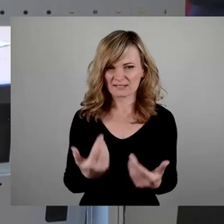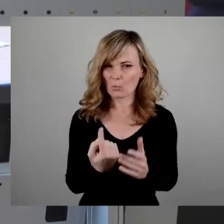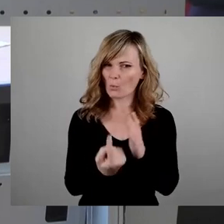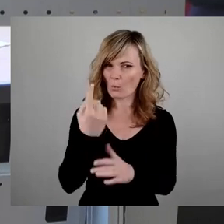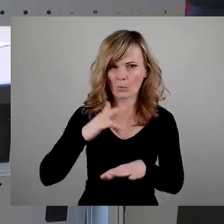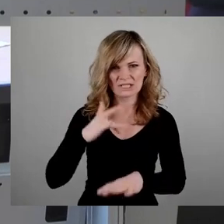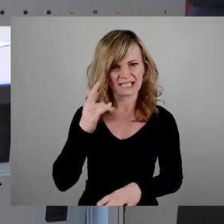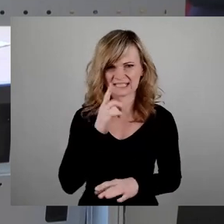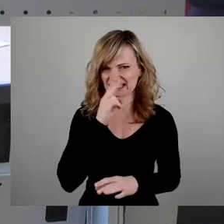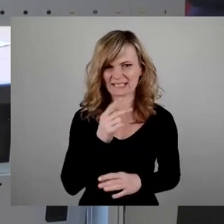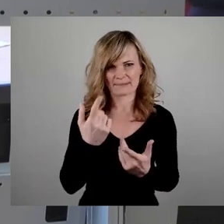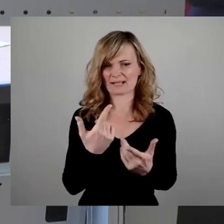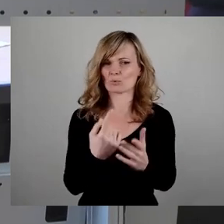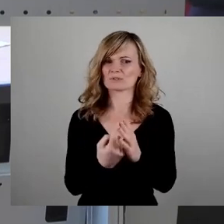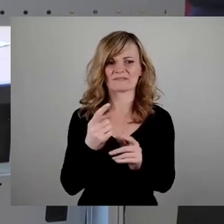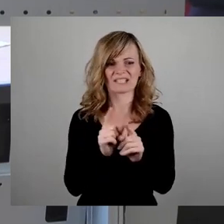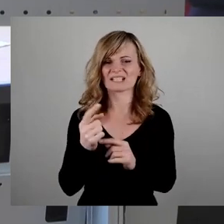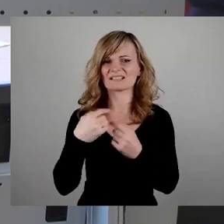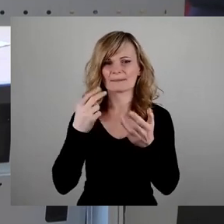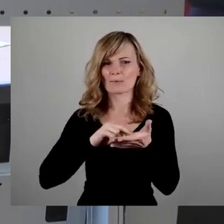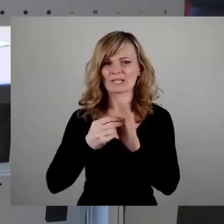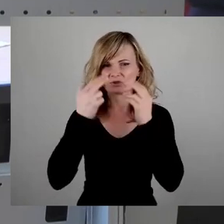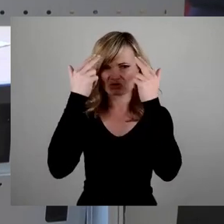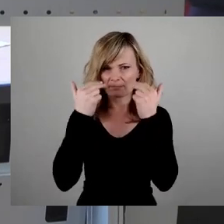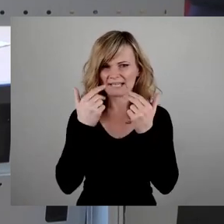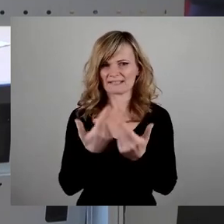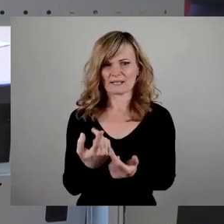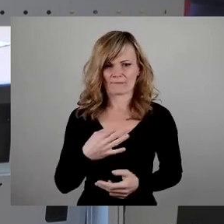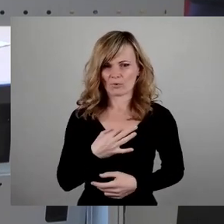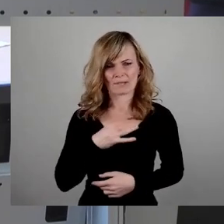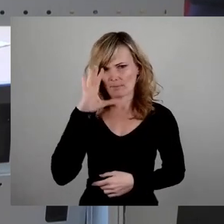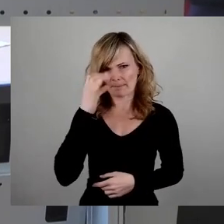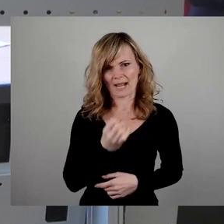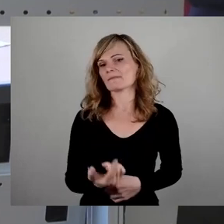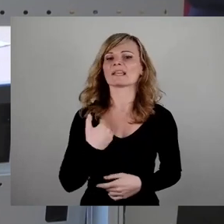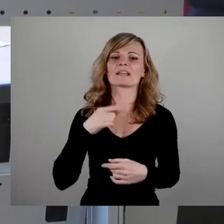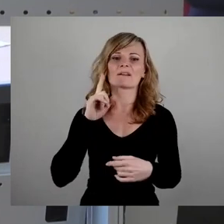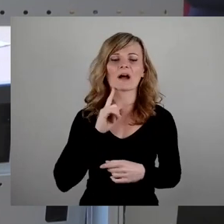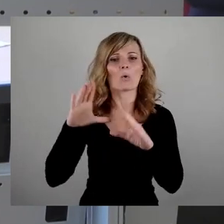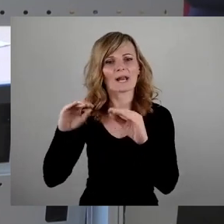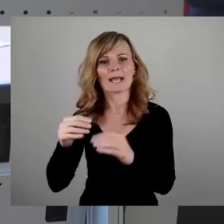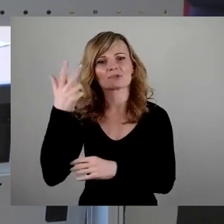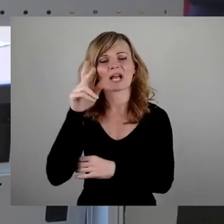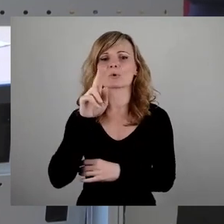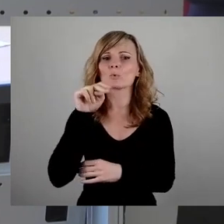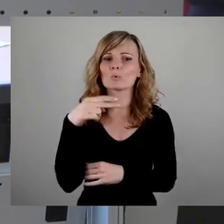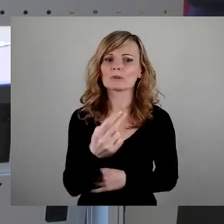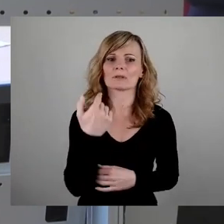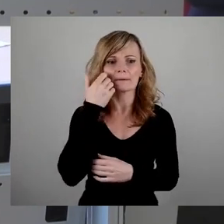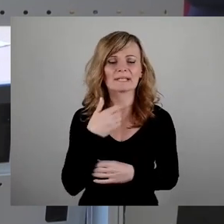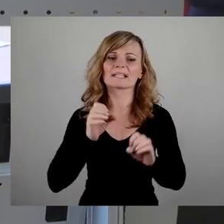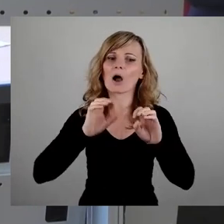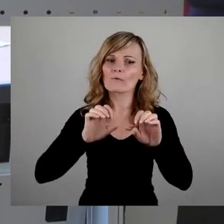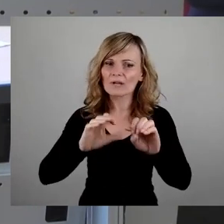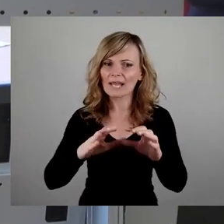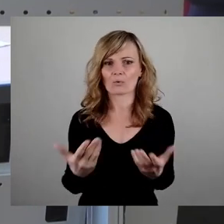politisch blind sein? Für mich ist das einfach unbegreiflich. Frau Klepsch, Herr Kühn, sorgen Sie doch mal für Aufklärung. Legen